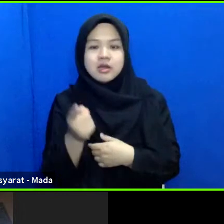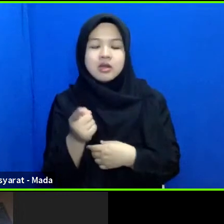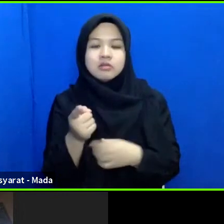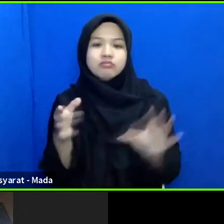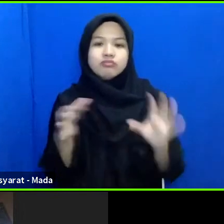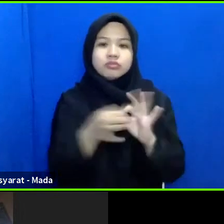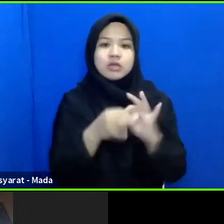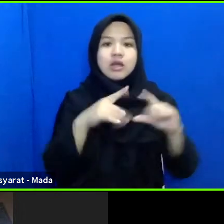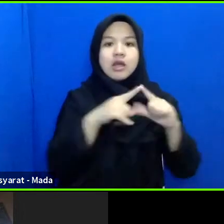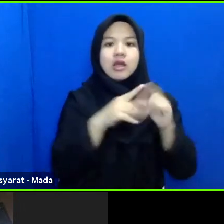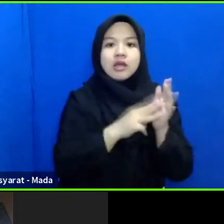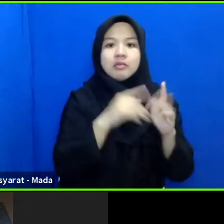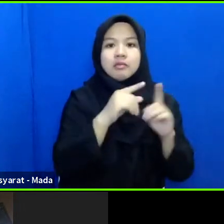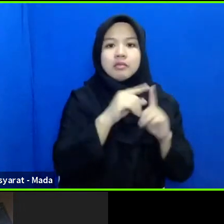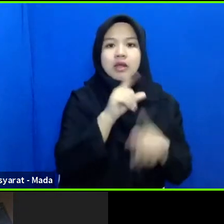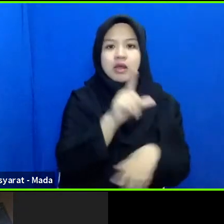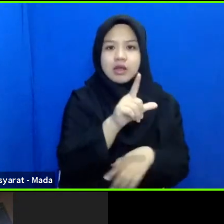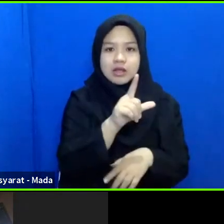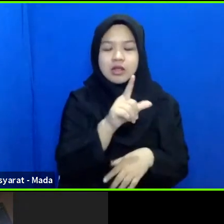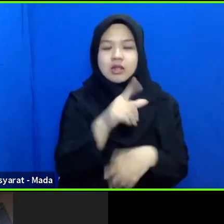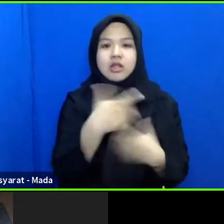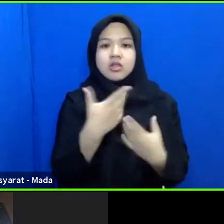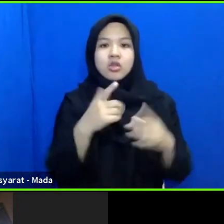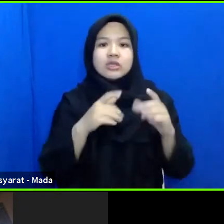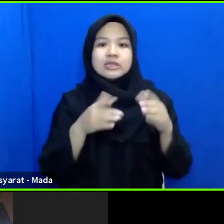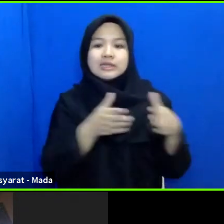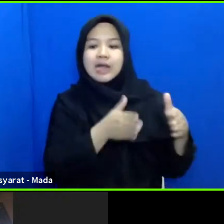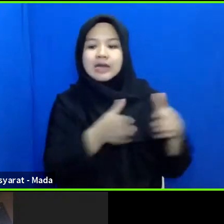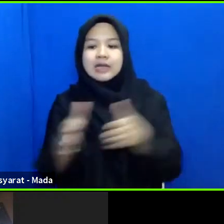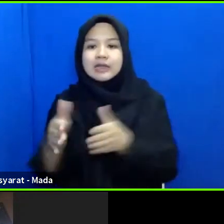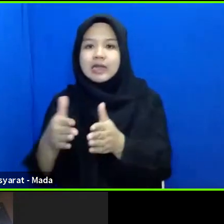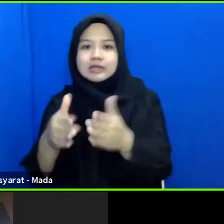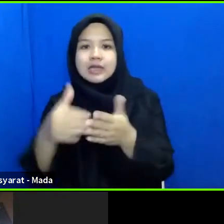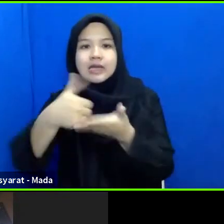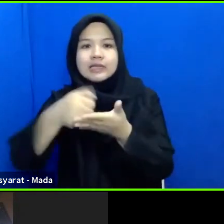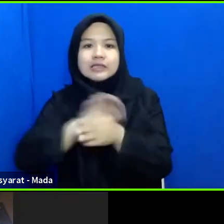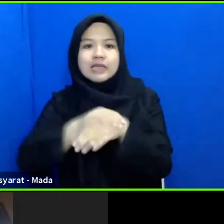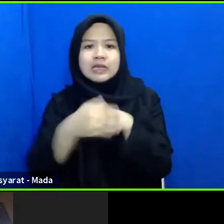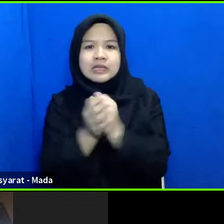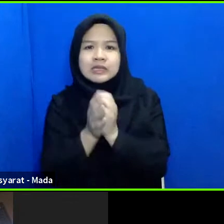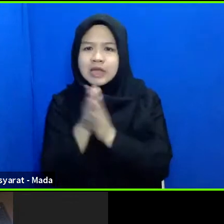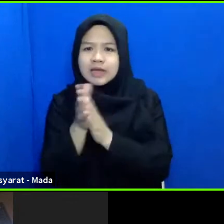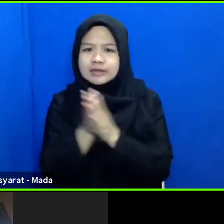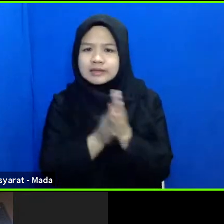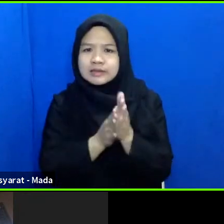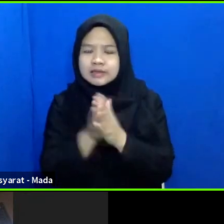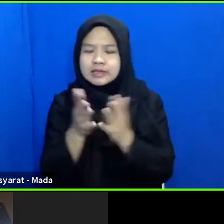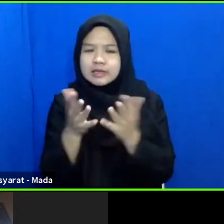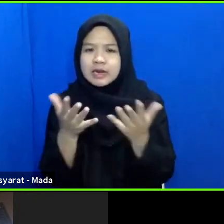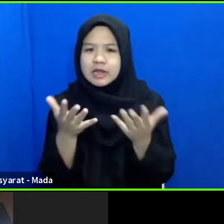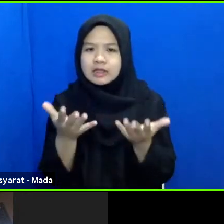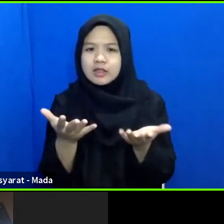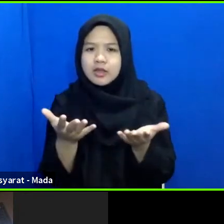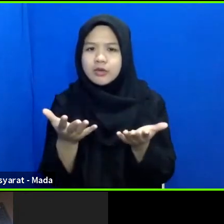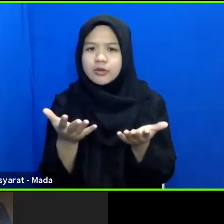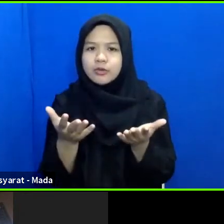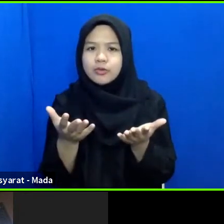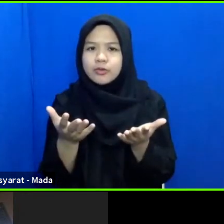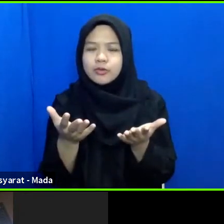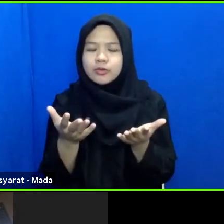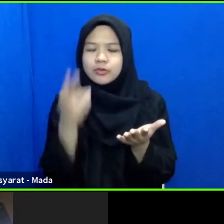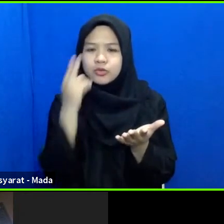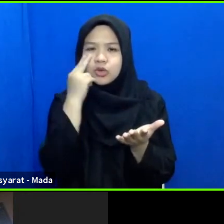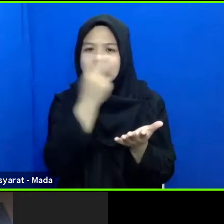dengan MPL dengan hand sanitizer atau untuk para para dan